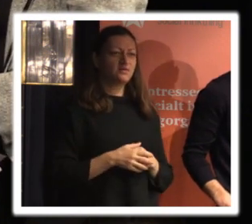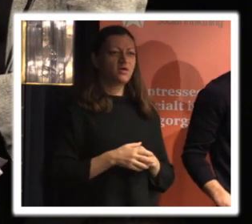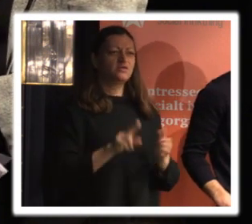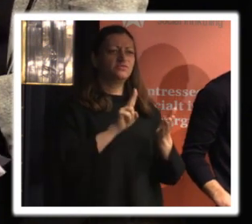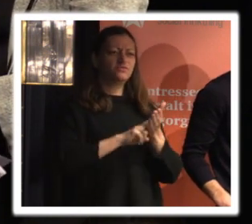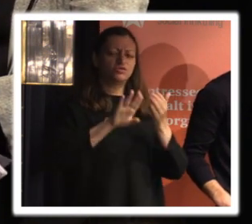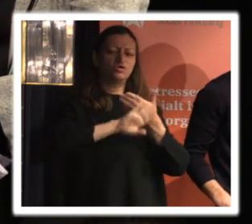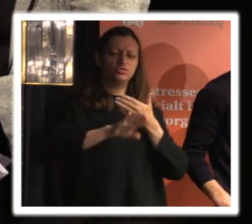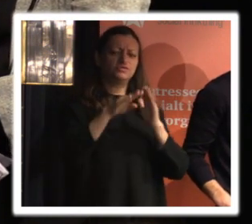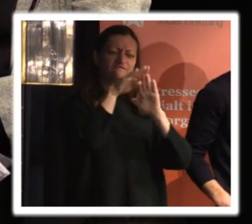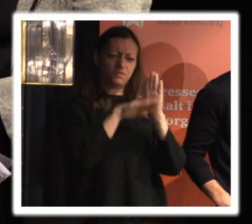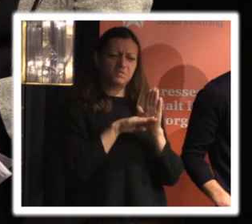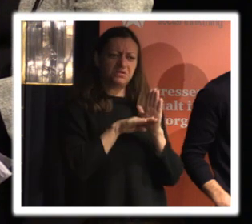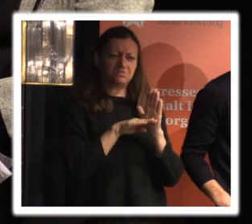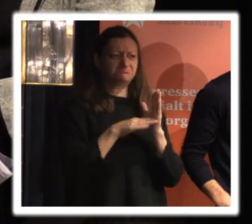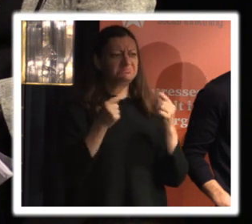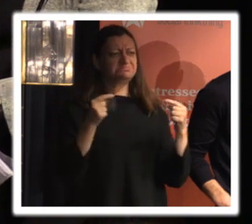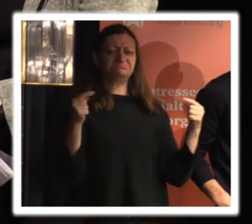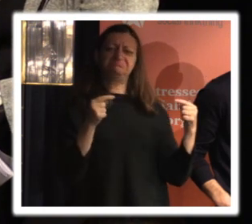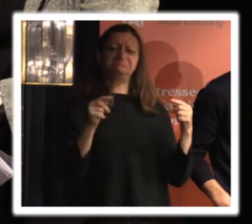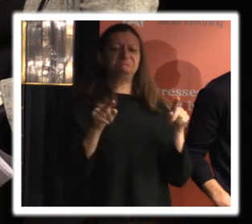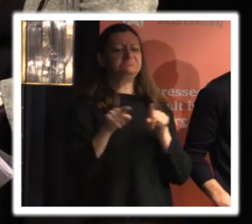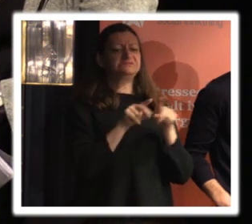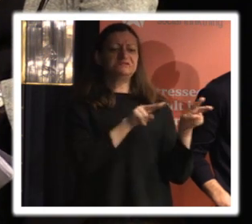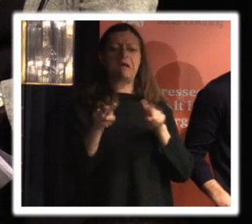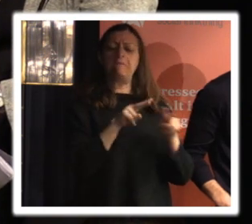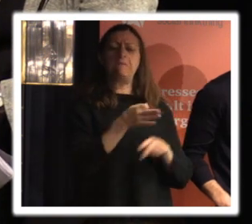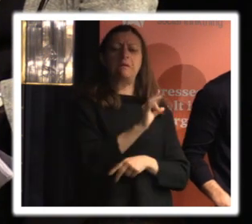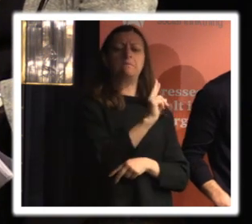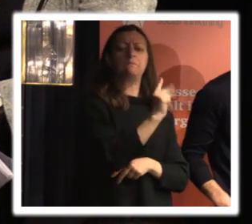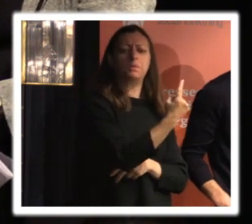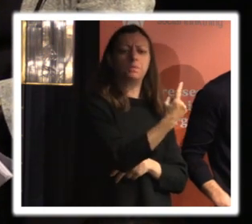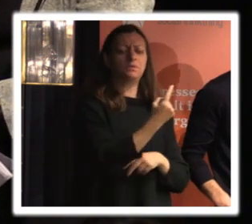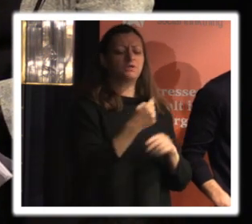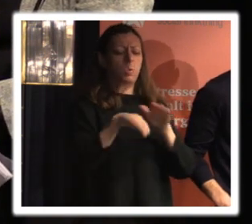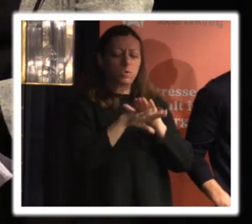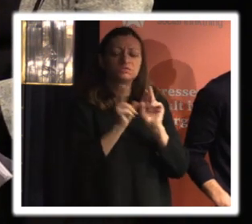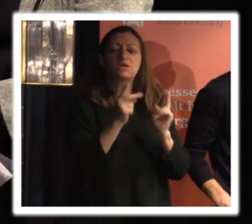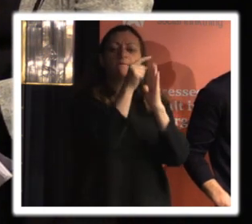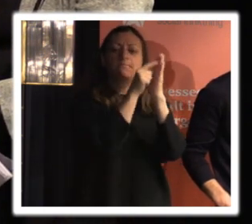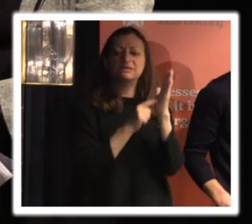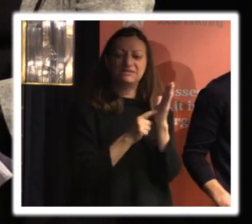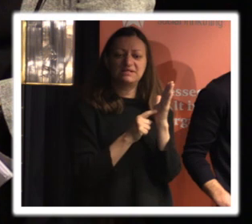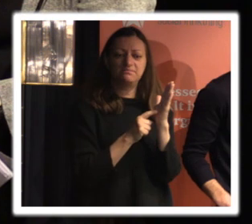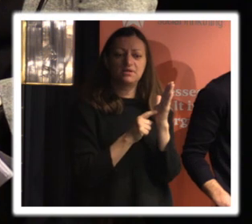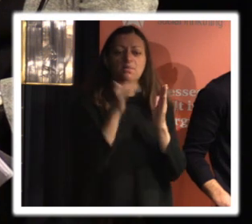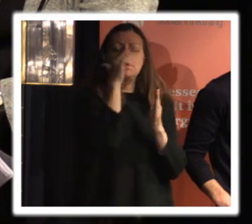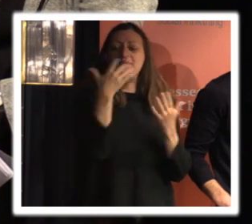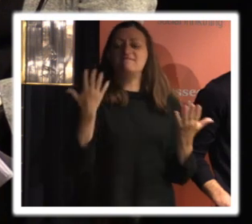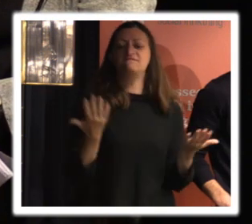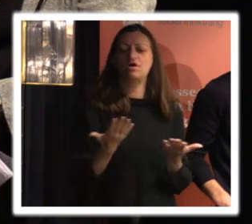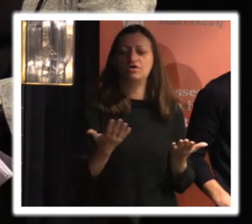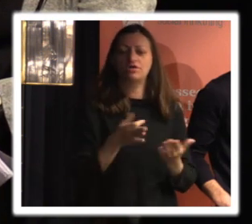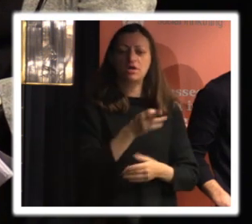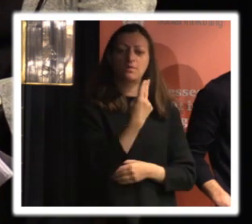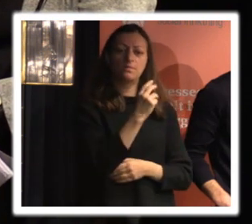dataskyddsförordningen är väldigt lik PUL det vi har idag det bygger på samma principer problemet är ju bara att PUL